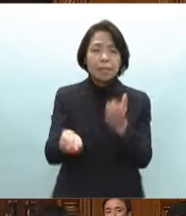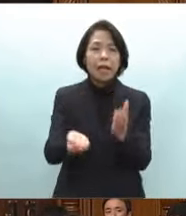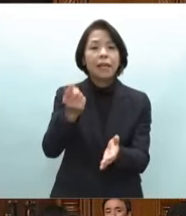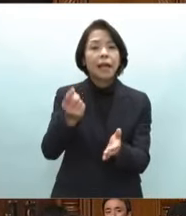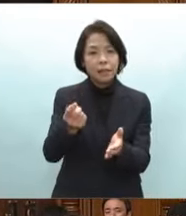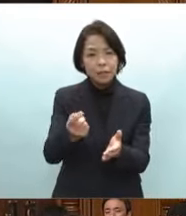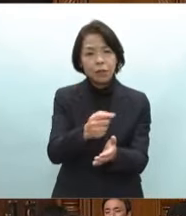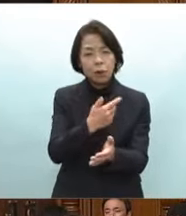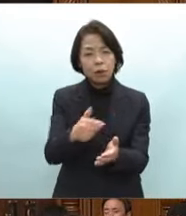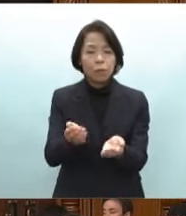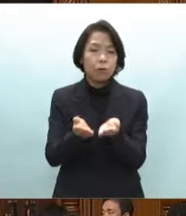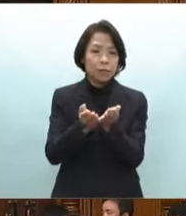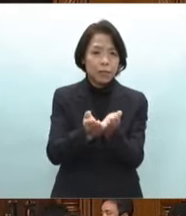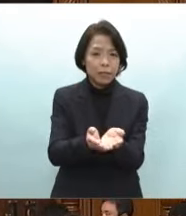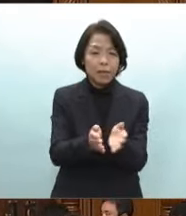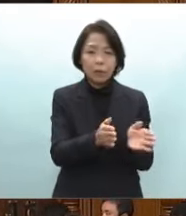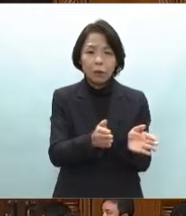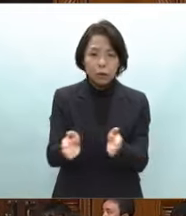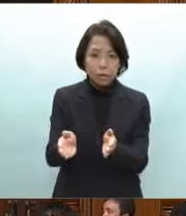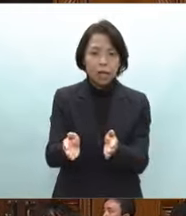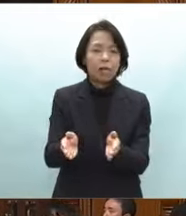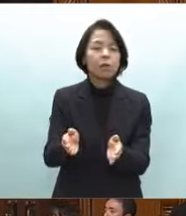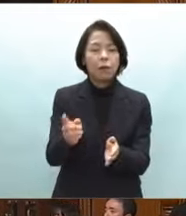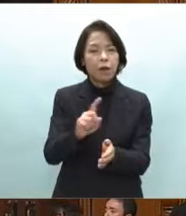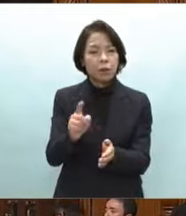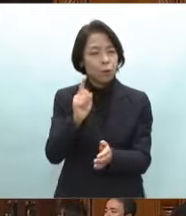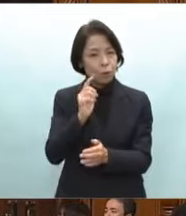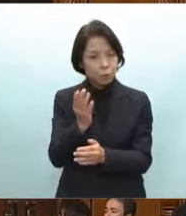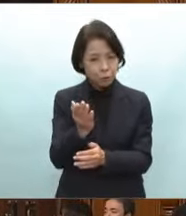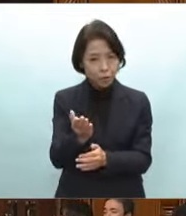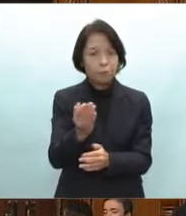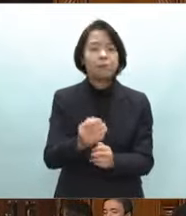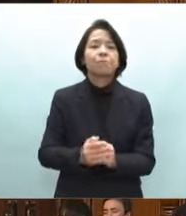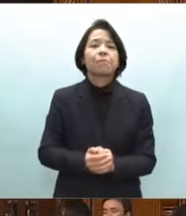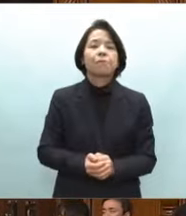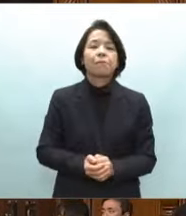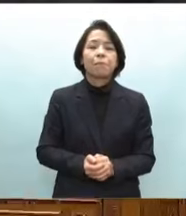的船の早急な整備に総理はどう取り組むお考えでしょうか